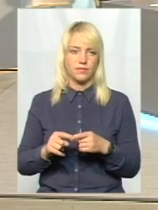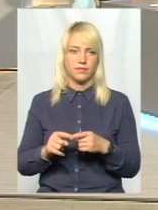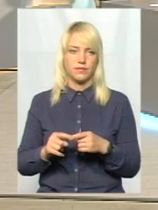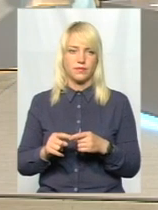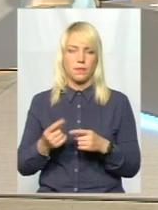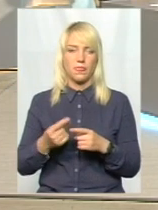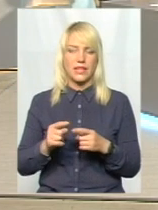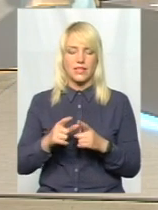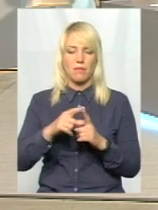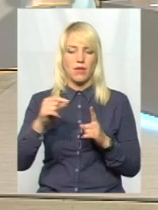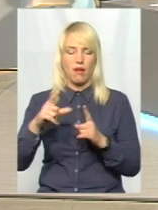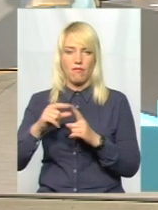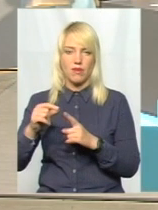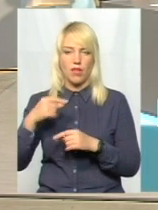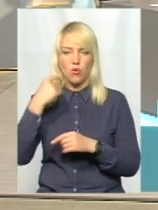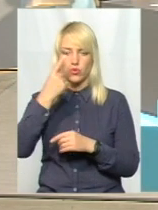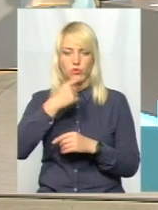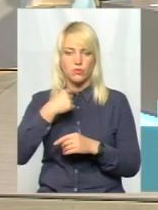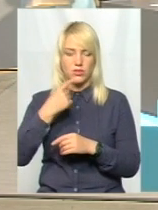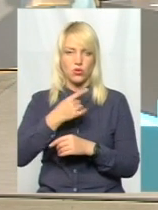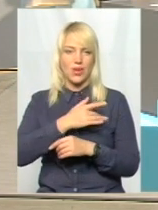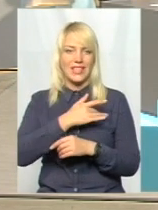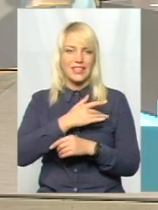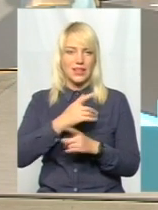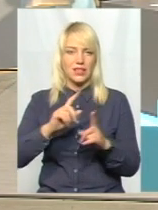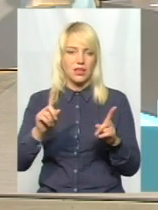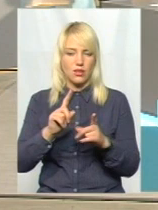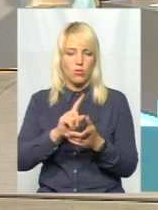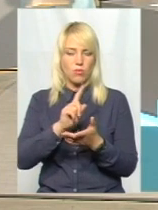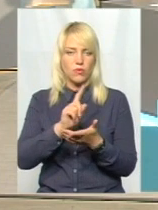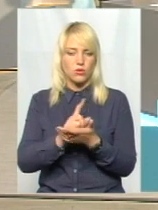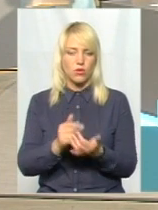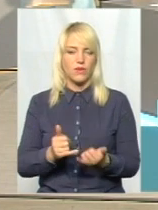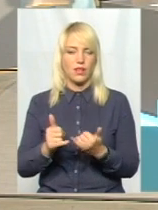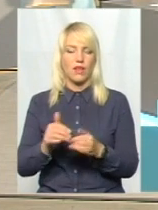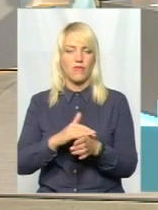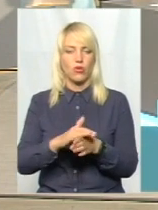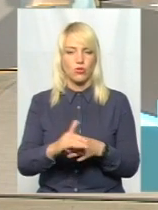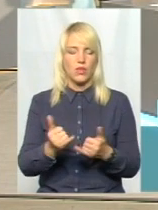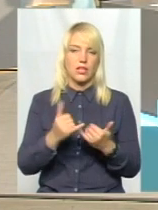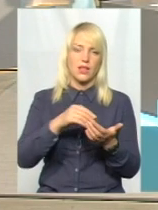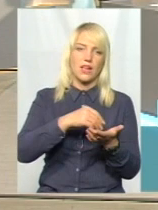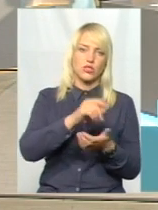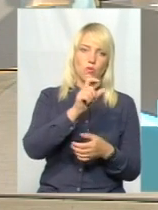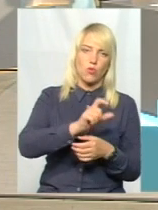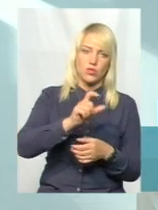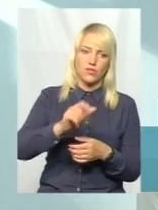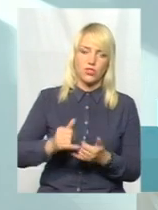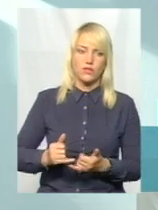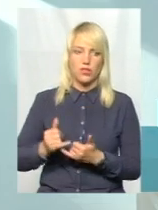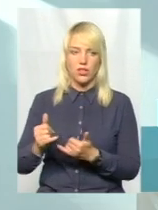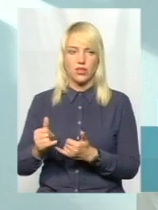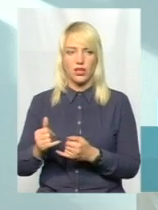Це правила особистої гігієни, які обов'язкові для виконання, як і для споживачів нас, як і для